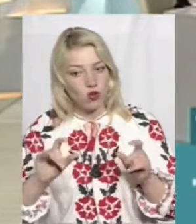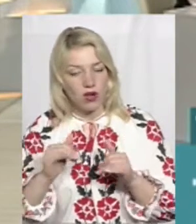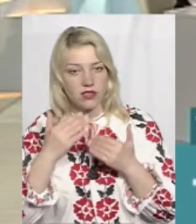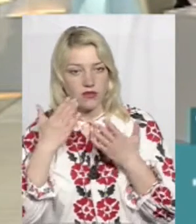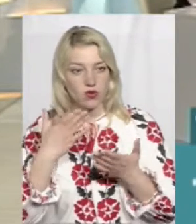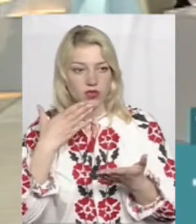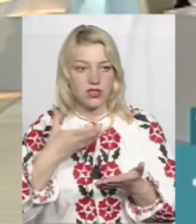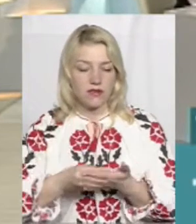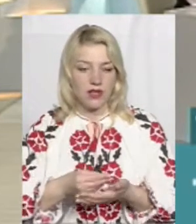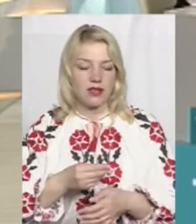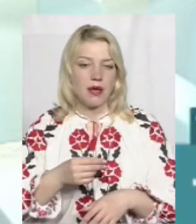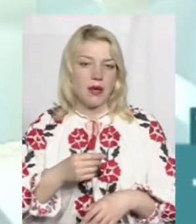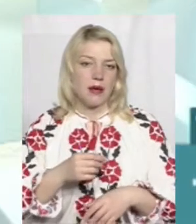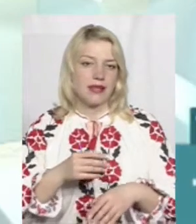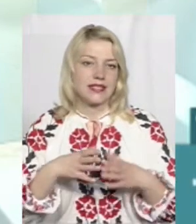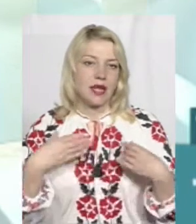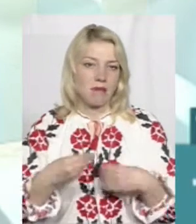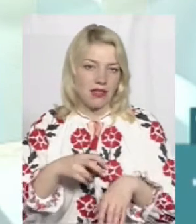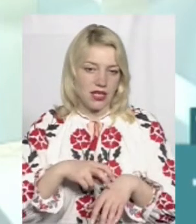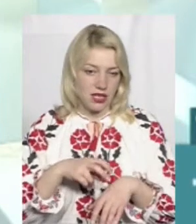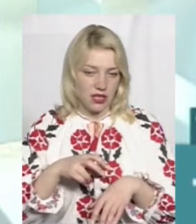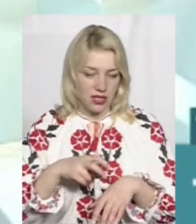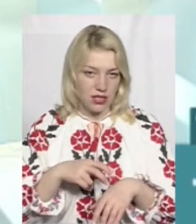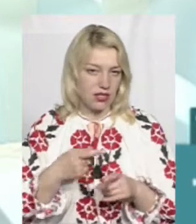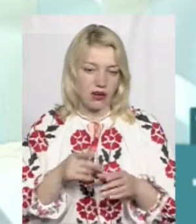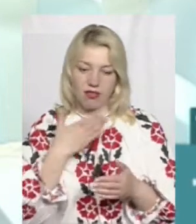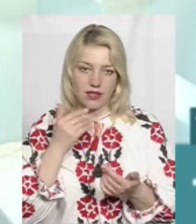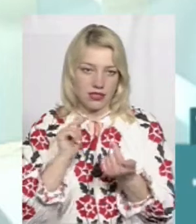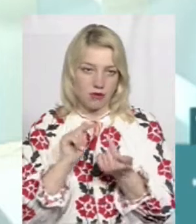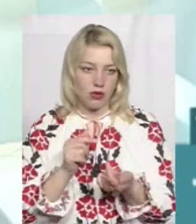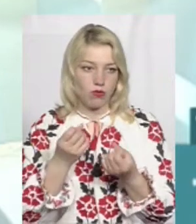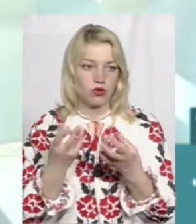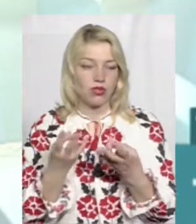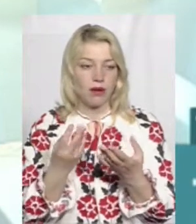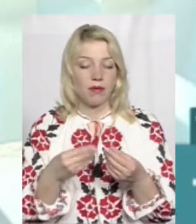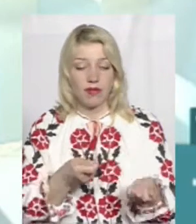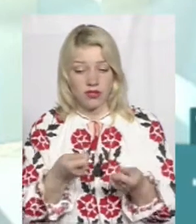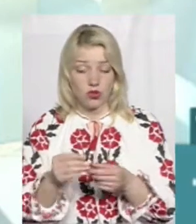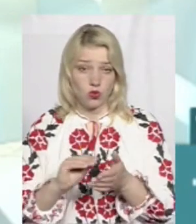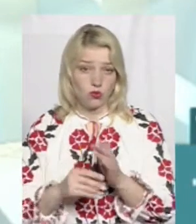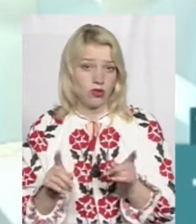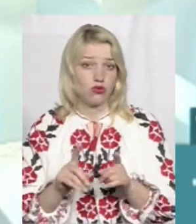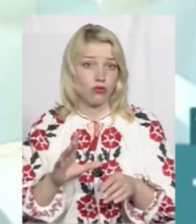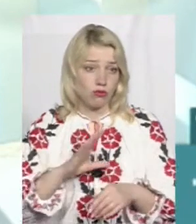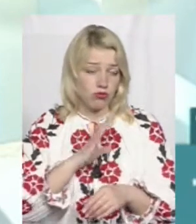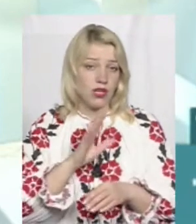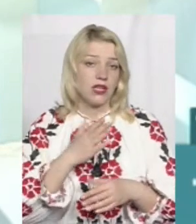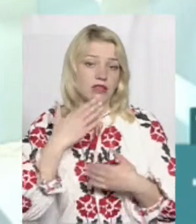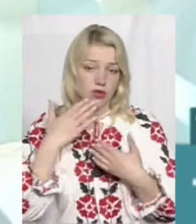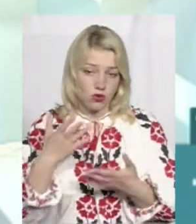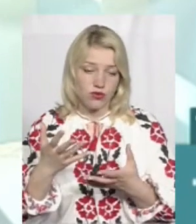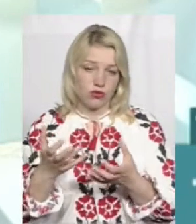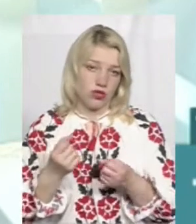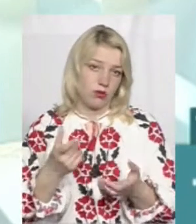звернутися до свого педіатра, свого сімейного лікаря, ми теж не заперечуємо. Просто потрібно принести документ про те, що був, звернувся,